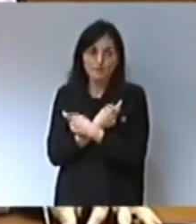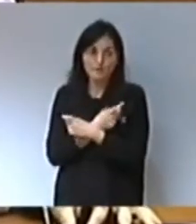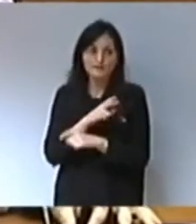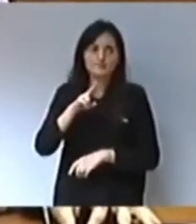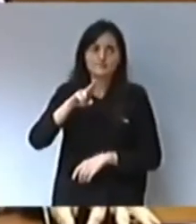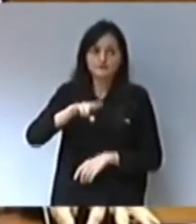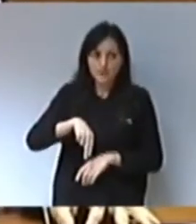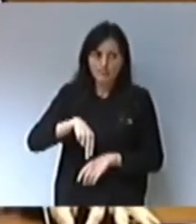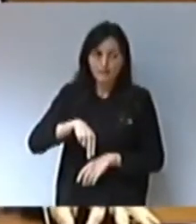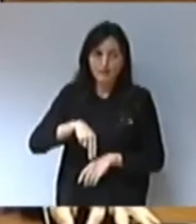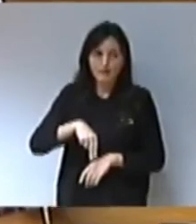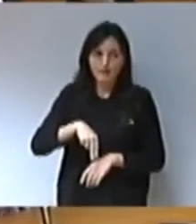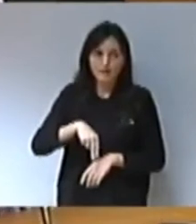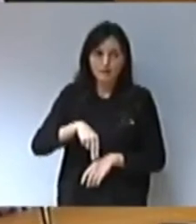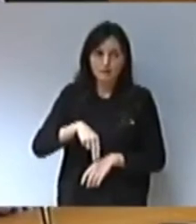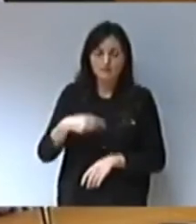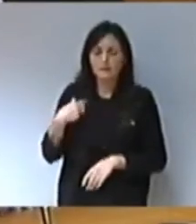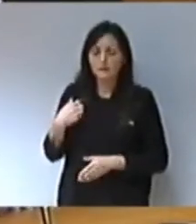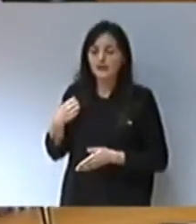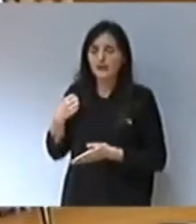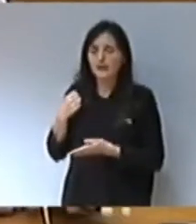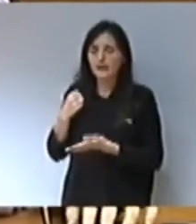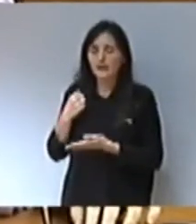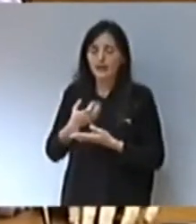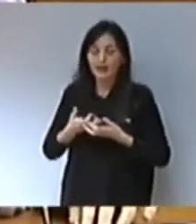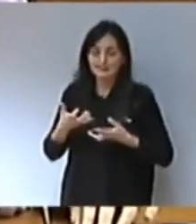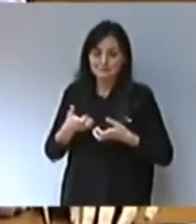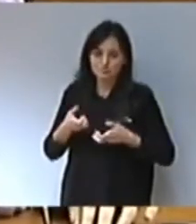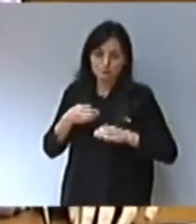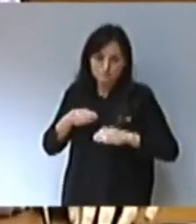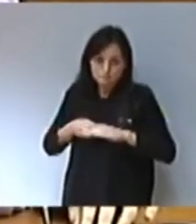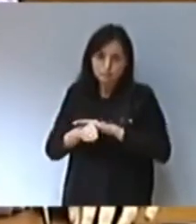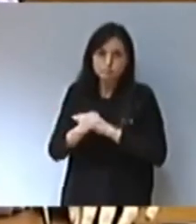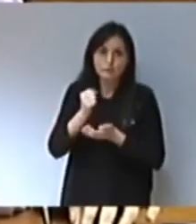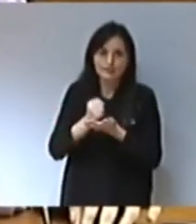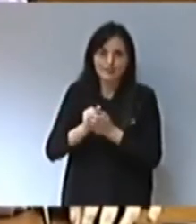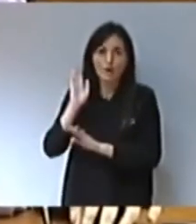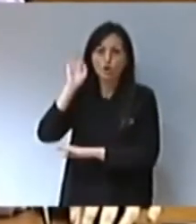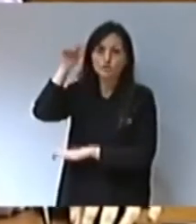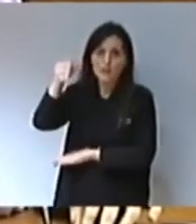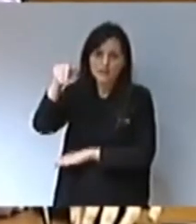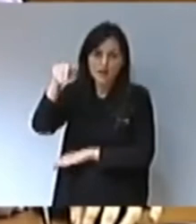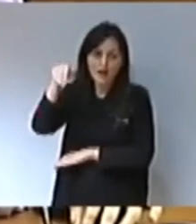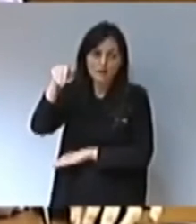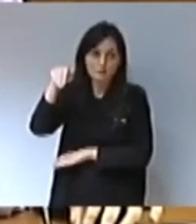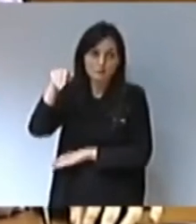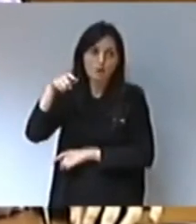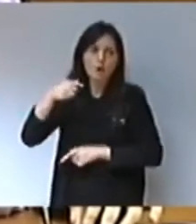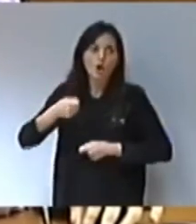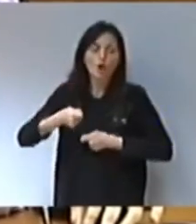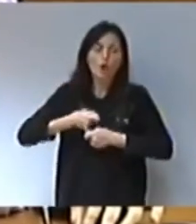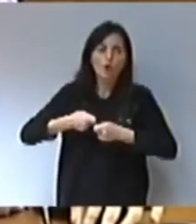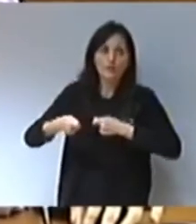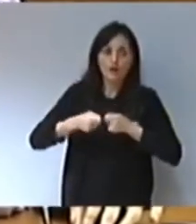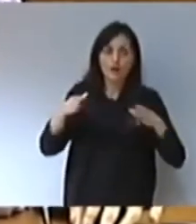va tindre entrada un escrit a la Conselleria de la Coordinadora d'Associacions